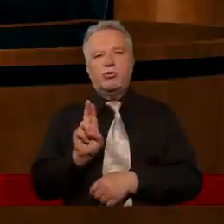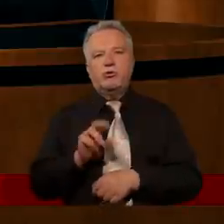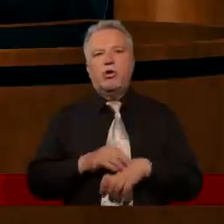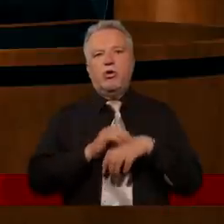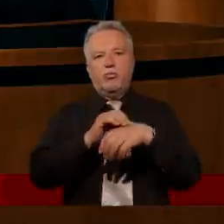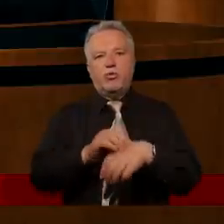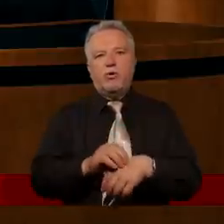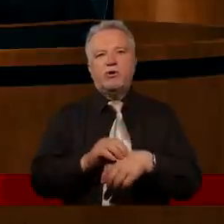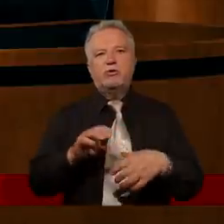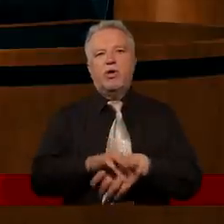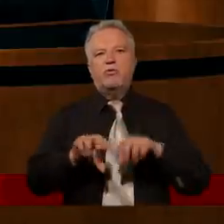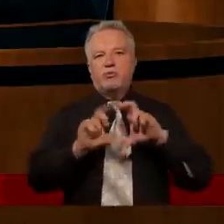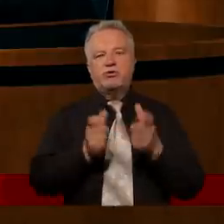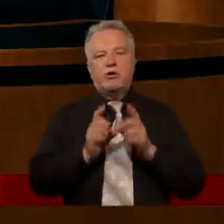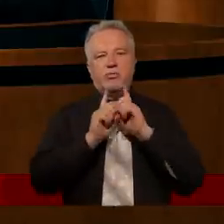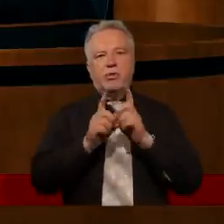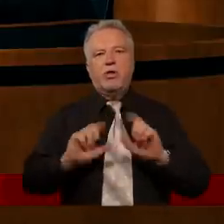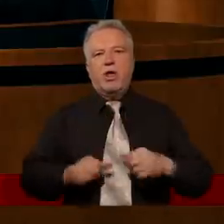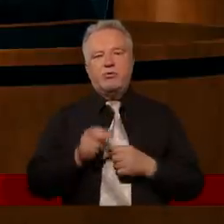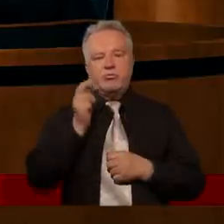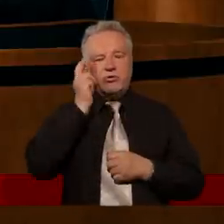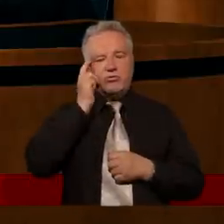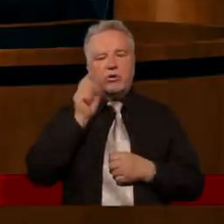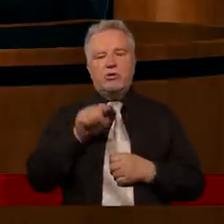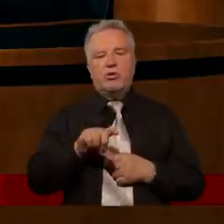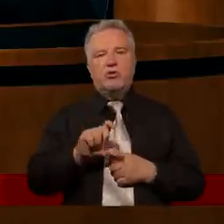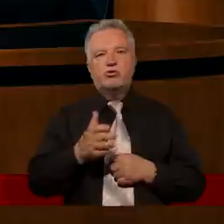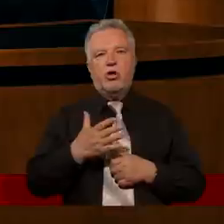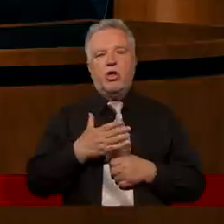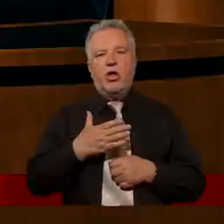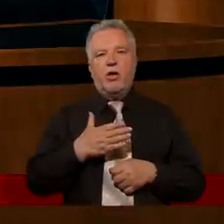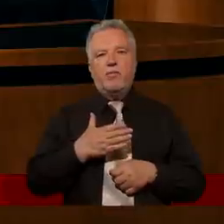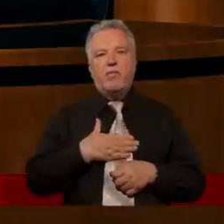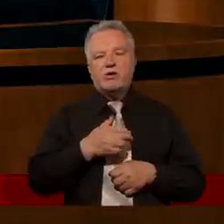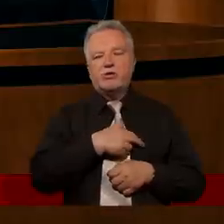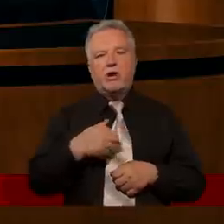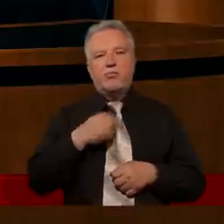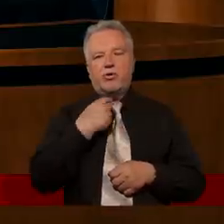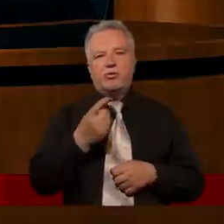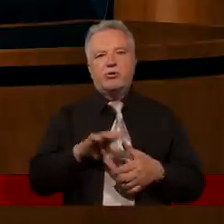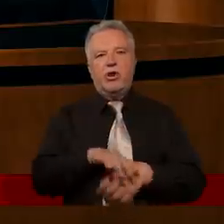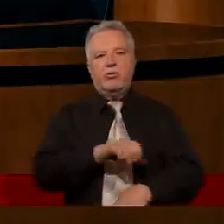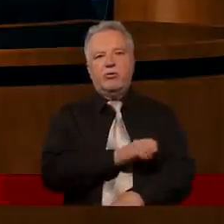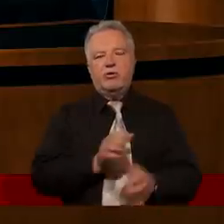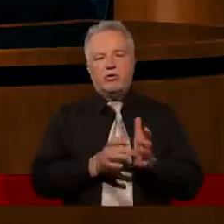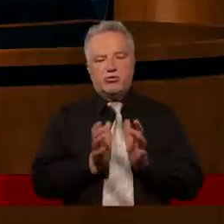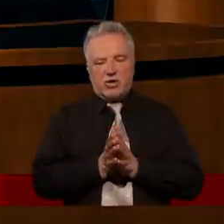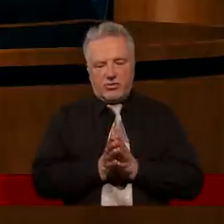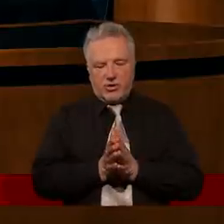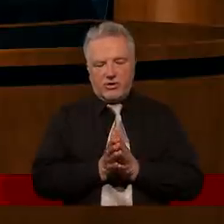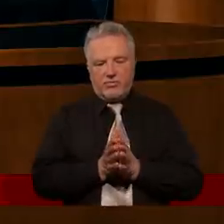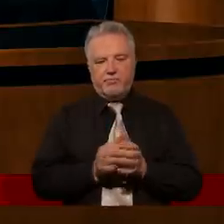wprowadził nas we wszelką prawdę, abyśmy właściwie zrozumieli to, co masz nam do powiedzenia. W imieniu Pana Jezusa.